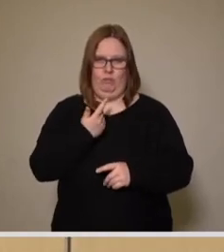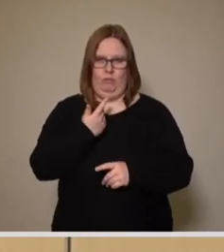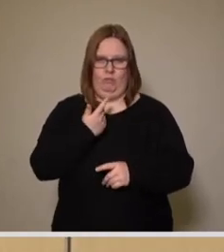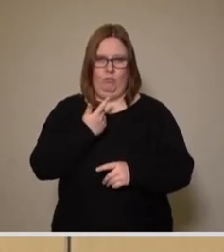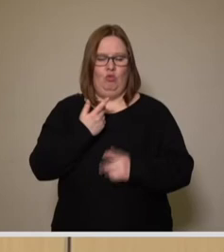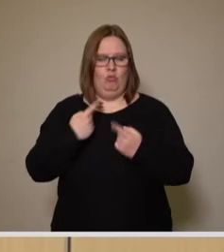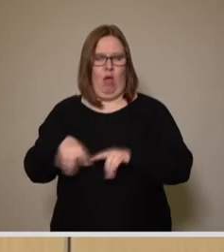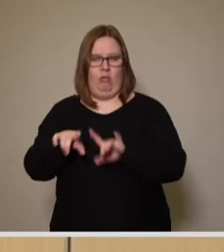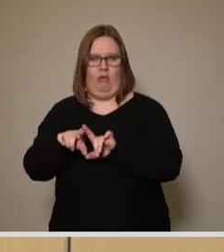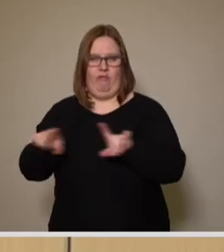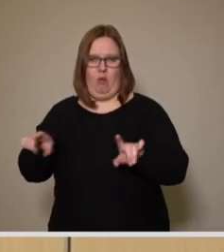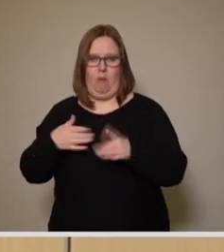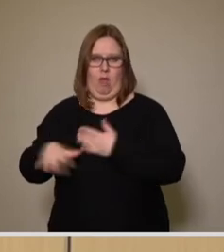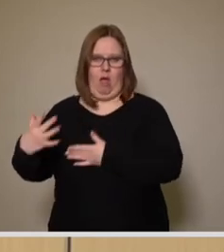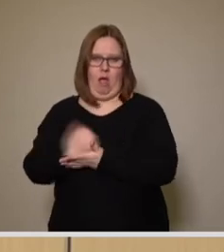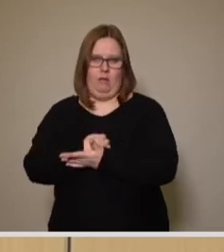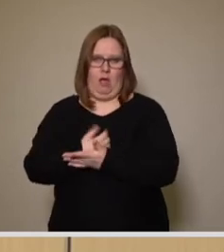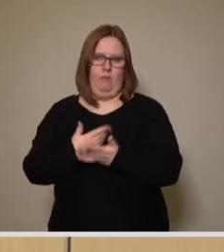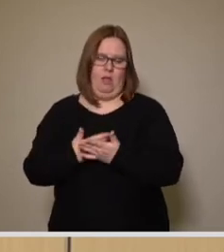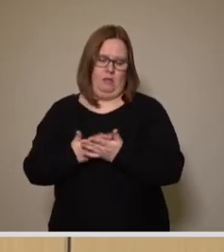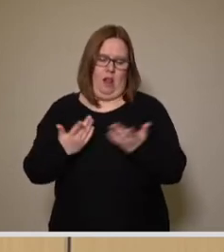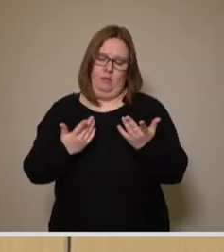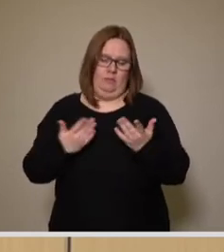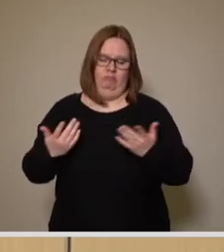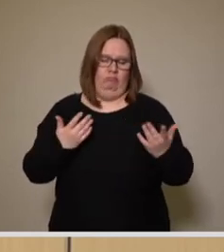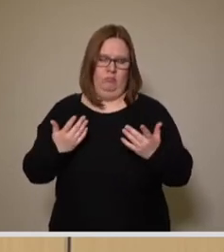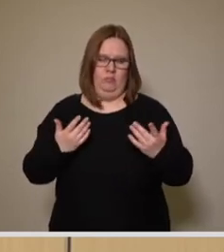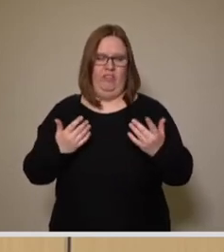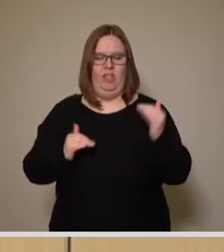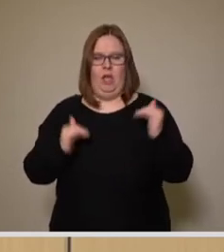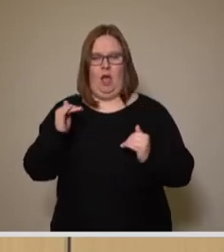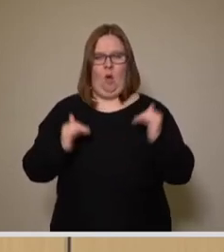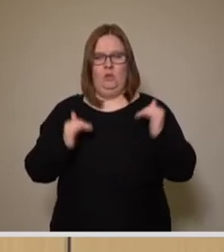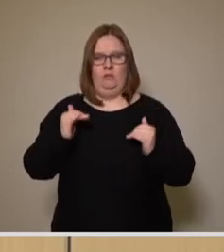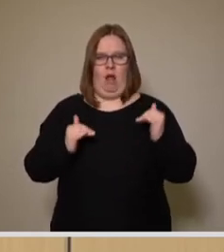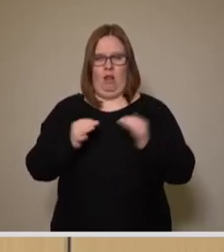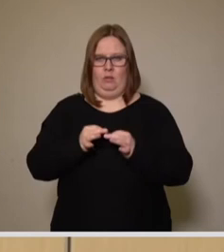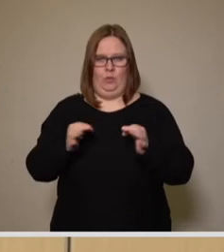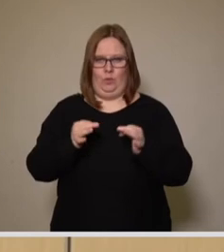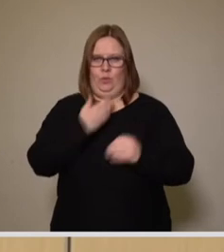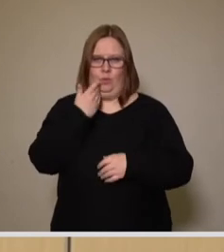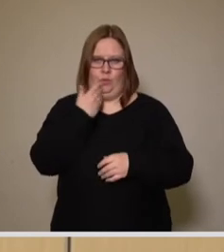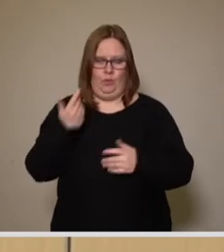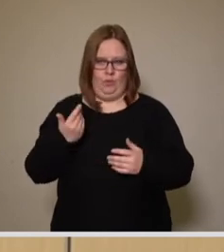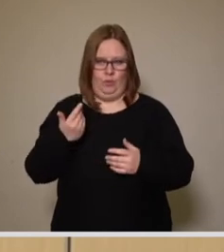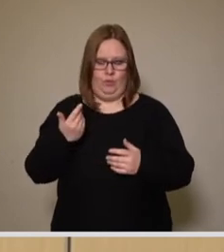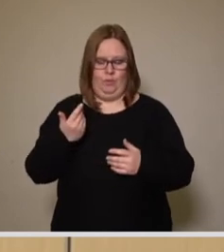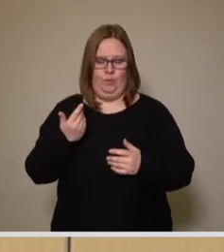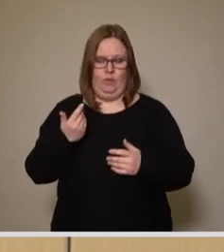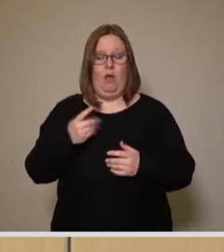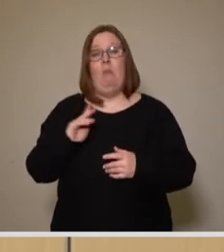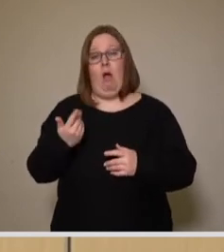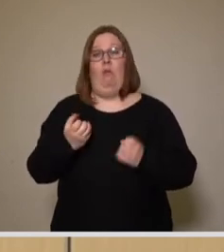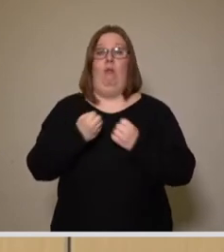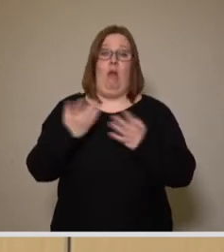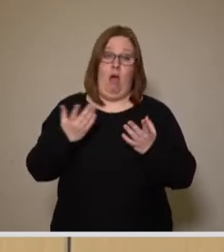Dresden sind und das Aufkommen insofern insgesamt nicht so maßgeblich prägen. Gleichwohl haben wir